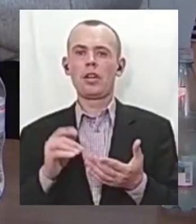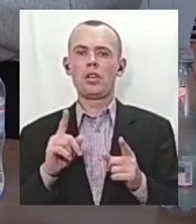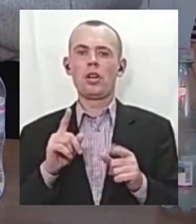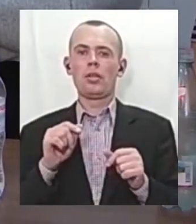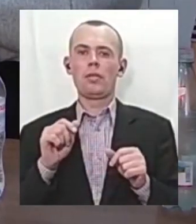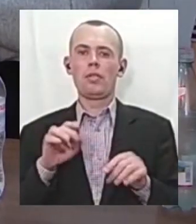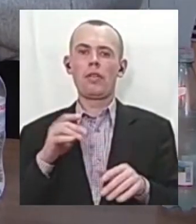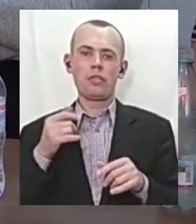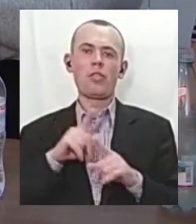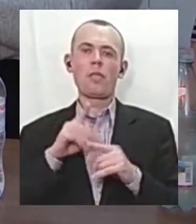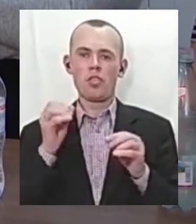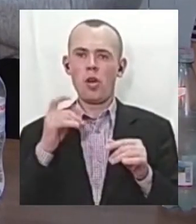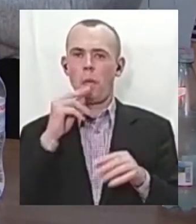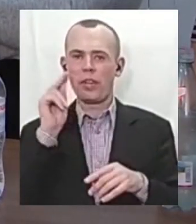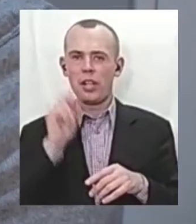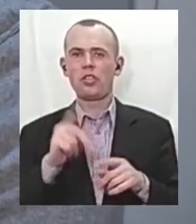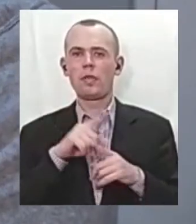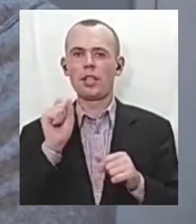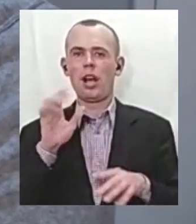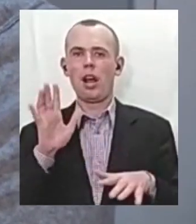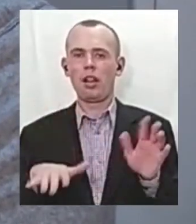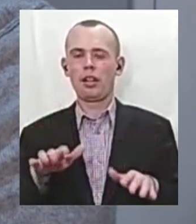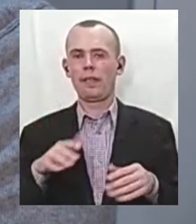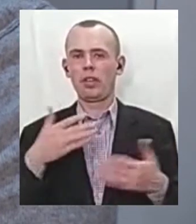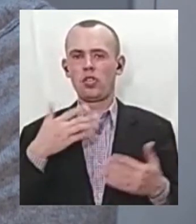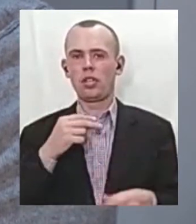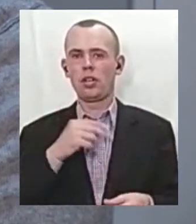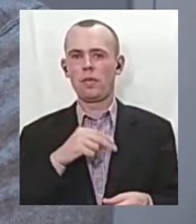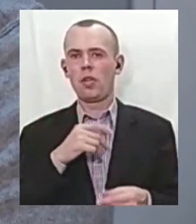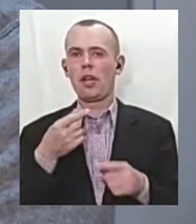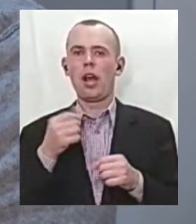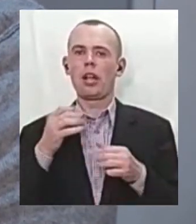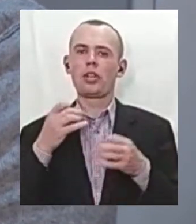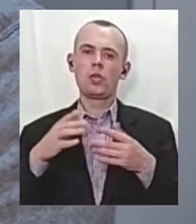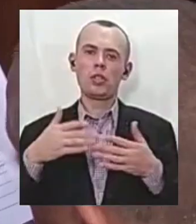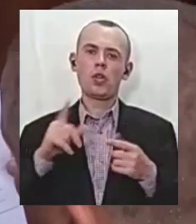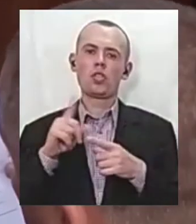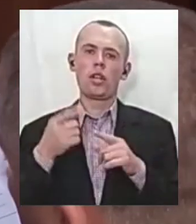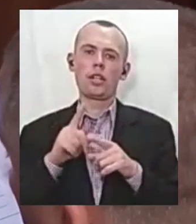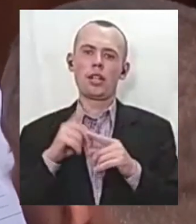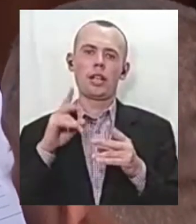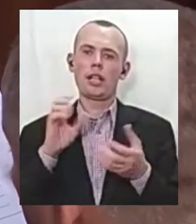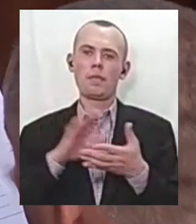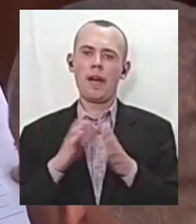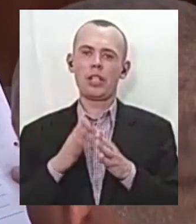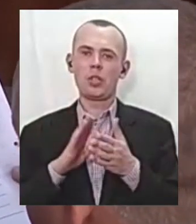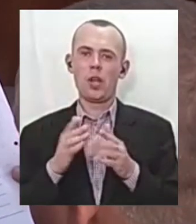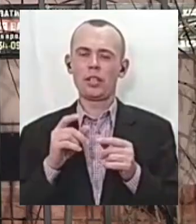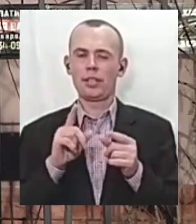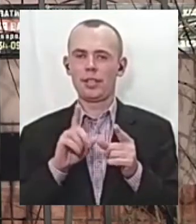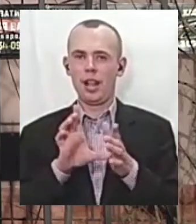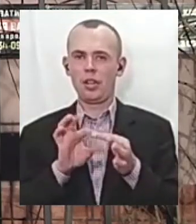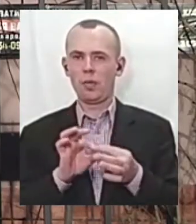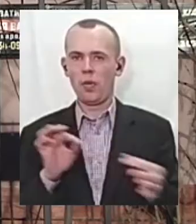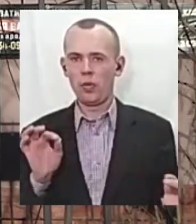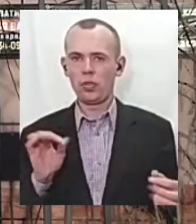заступниця Тетяна Ланіна, інспектори Державної служби з надзвичайних ситуацій Валерій Дяченко та Леонід Бондар, а також екс-віце-мер Одеси Зінаїда Цвірінько.